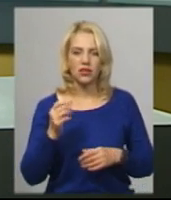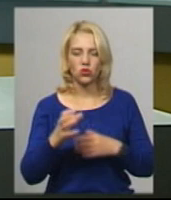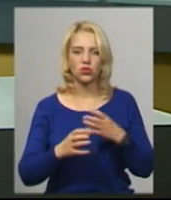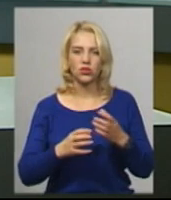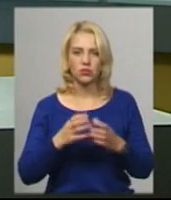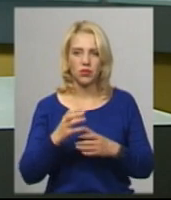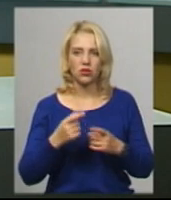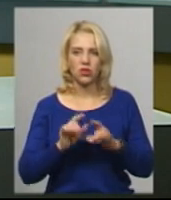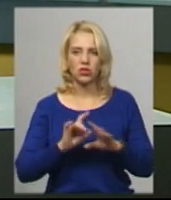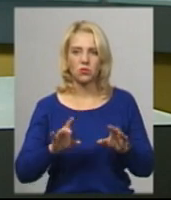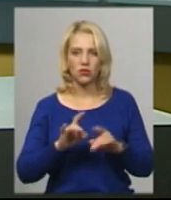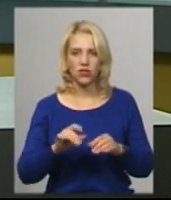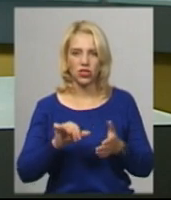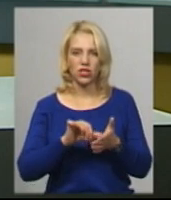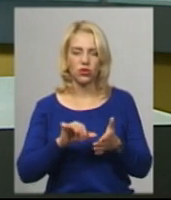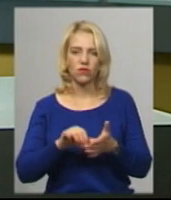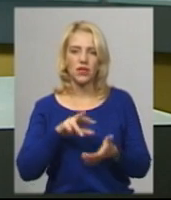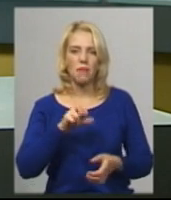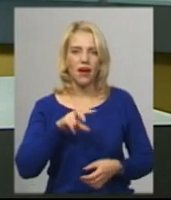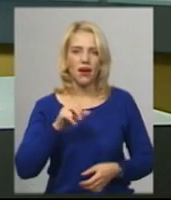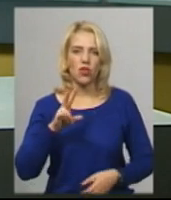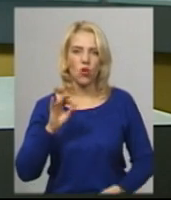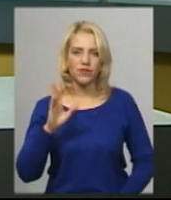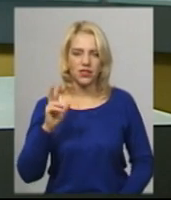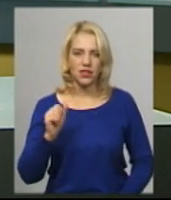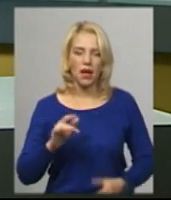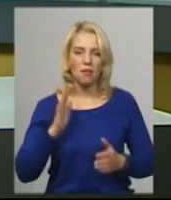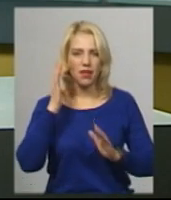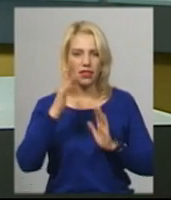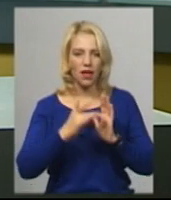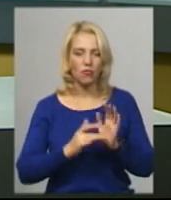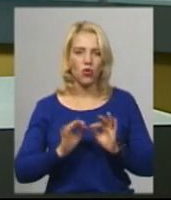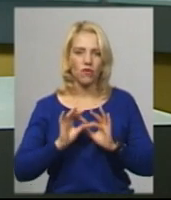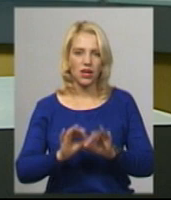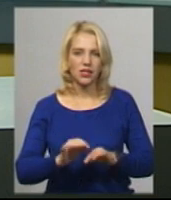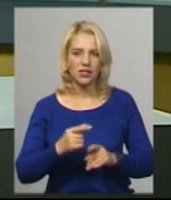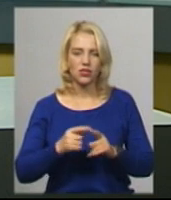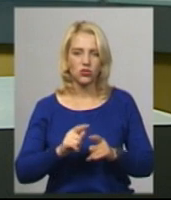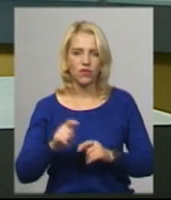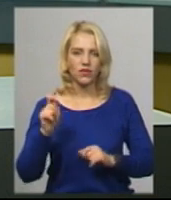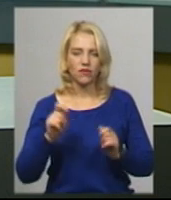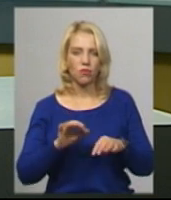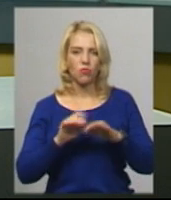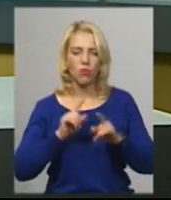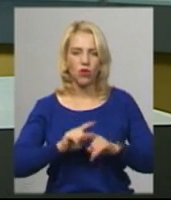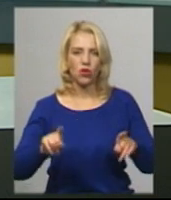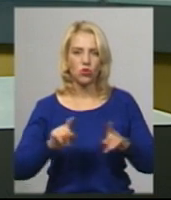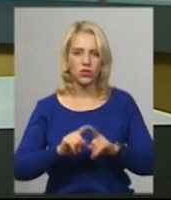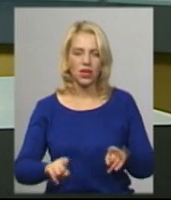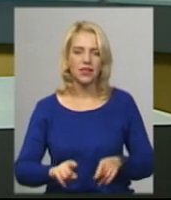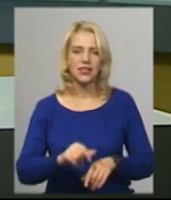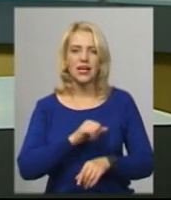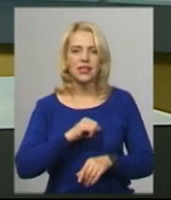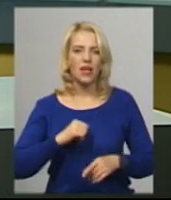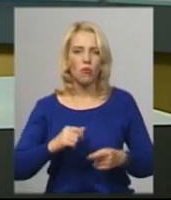Оргкомітету заходу Тетяна Маліновська. За її словами, мета проведення етно-еко-фестивалю – популяризація самобутнього народного